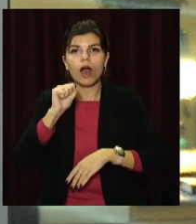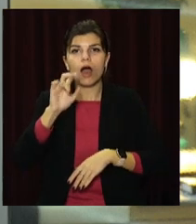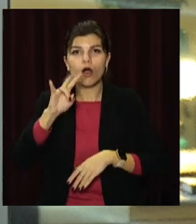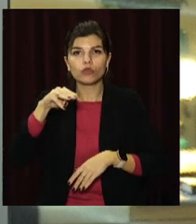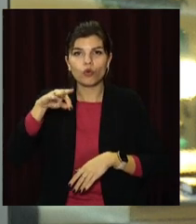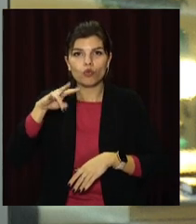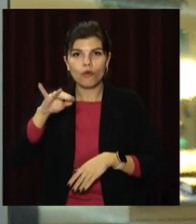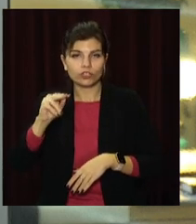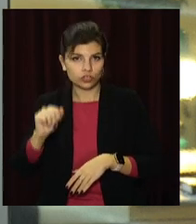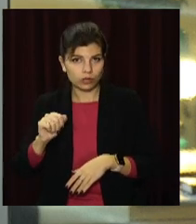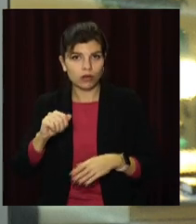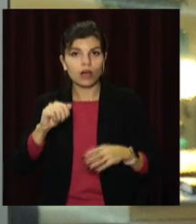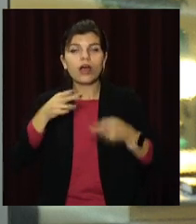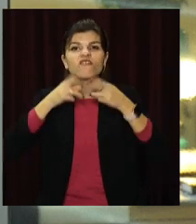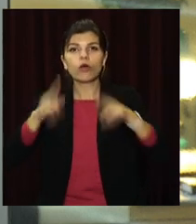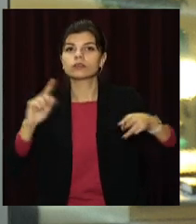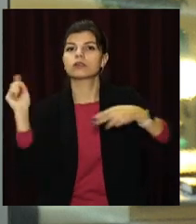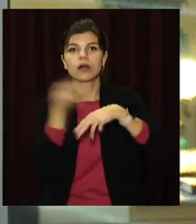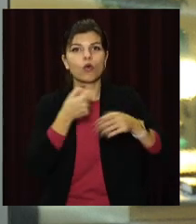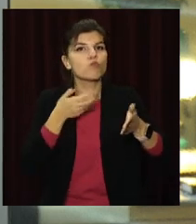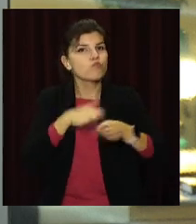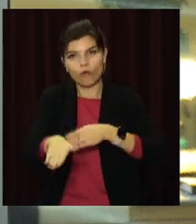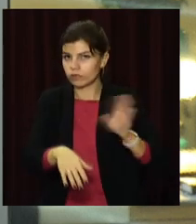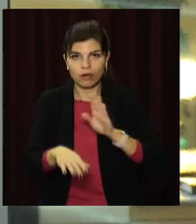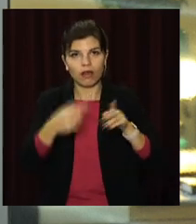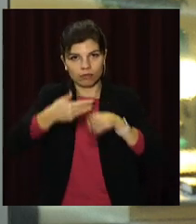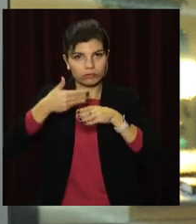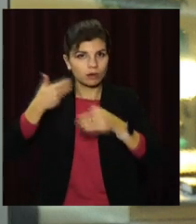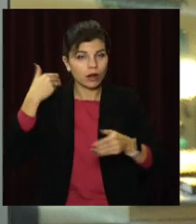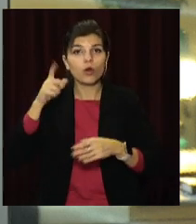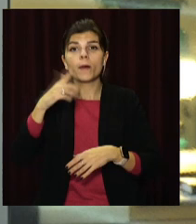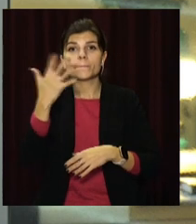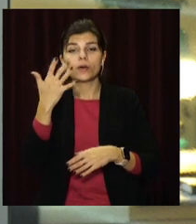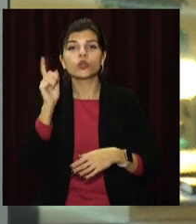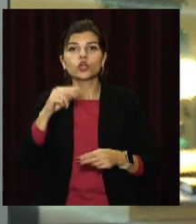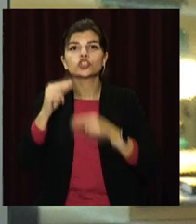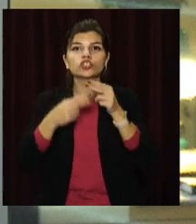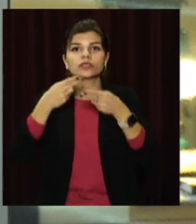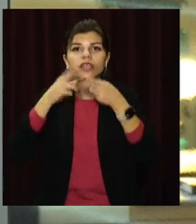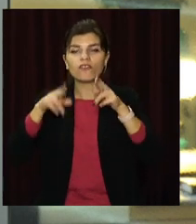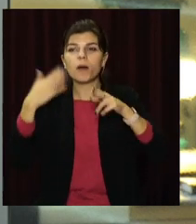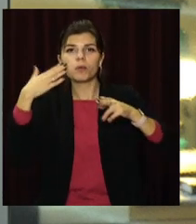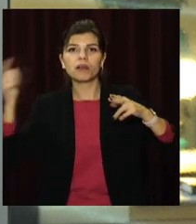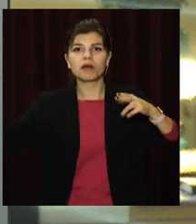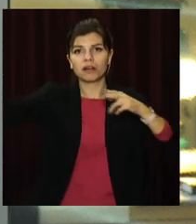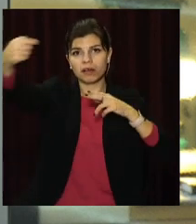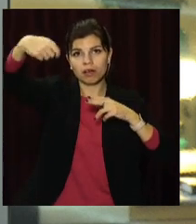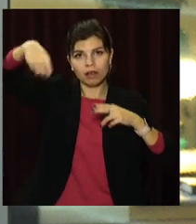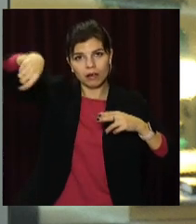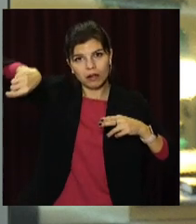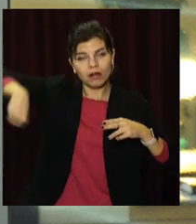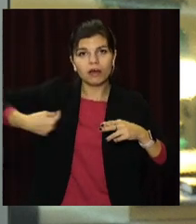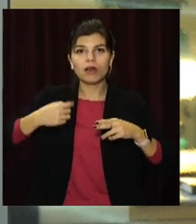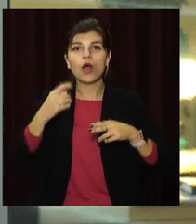Володимира Антоновича без заїзду до залізничного вокзалу. Трамваї маршруту номер 5 їздитимуть через залізничний вокзал,